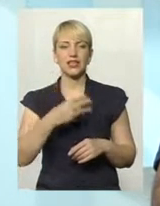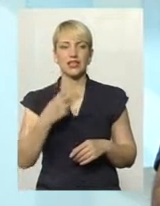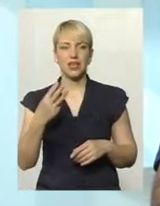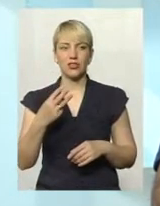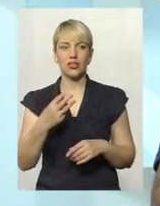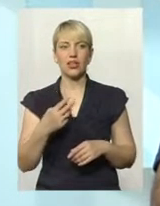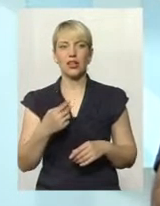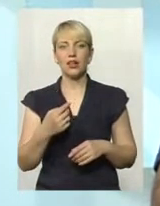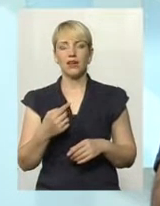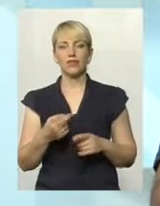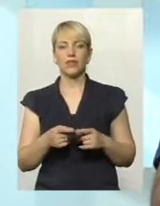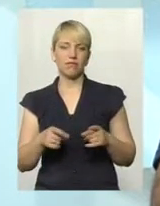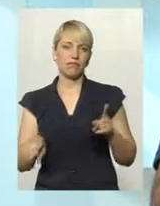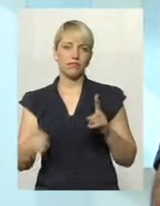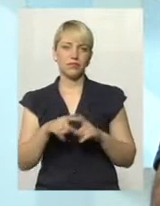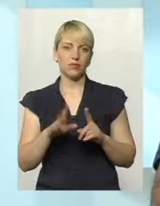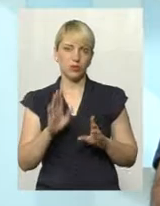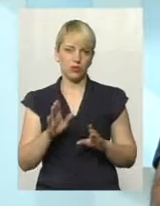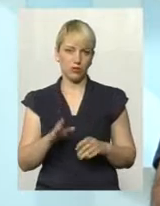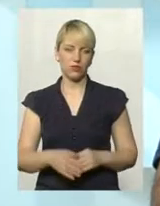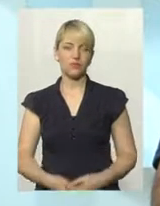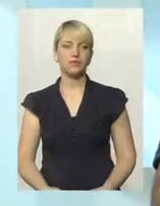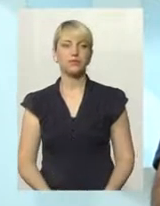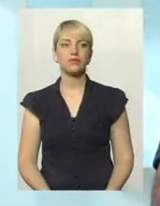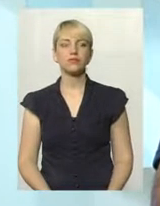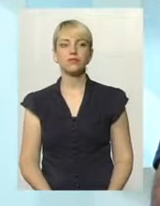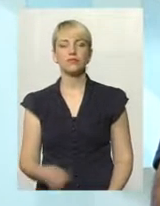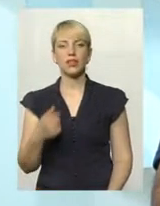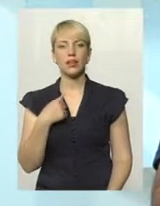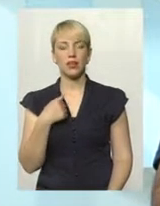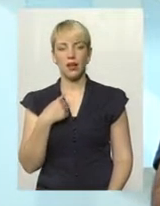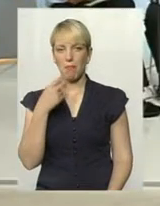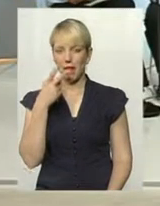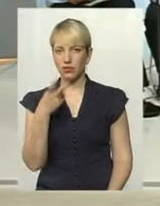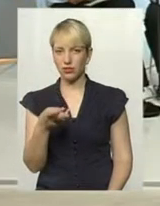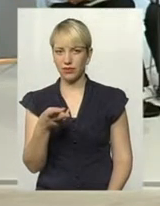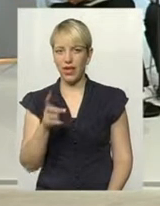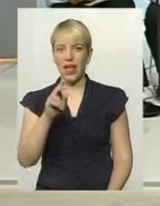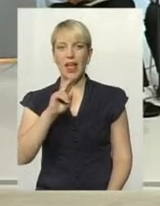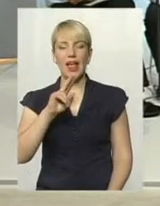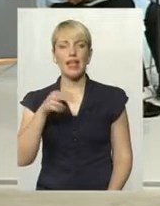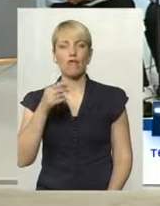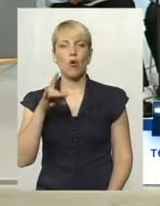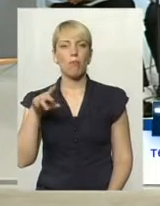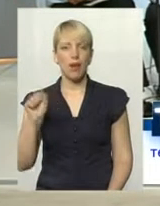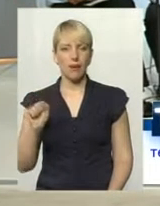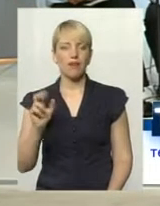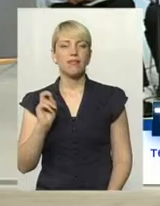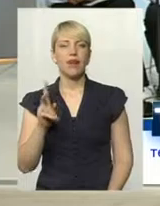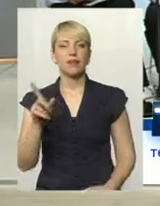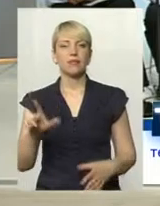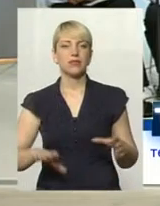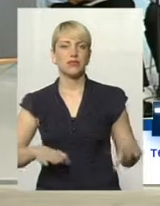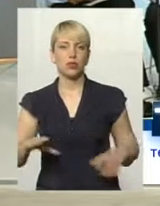попитки він тільки по ньому попадає. От і все. Я бачив, скажімо так, в Європі, як тренуються